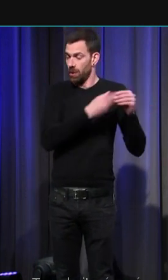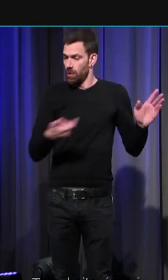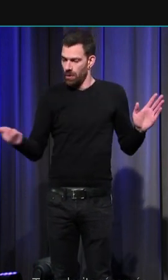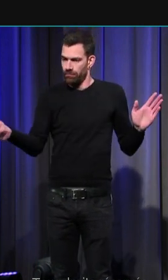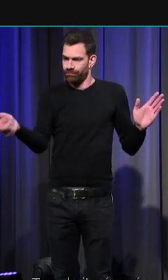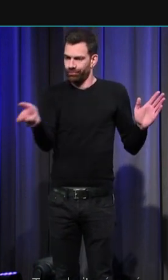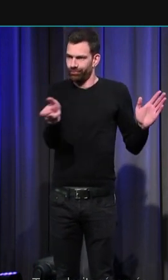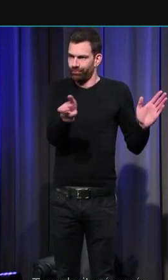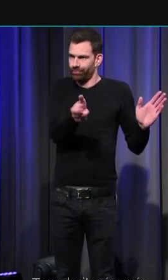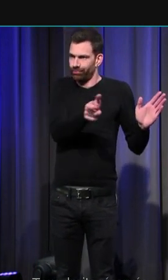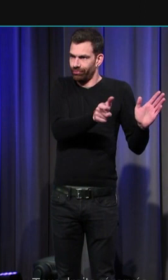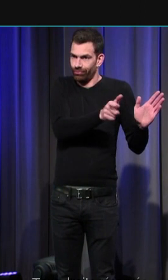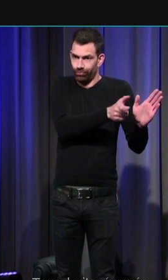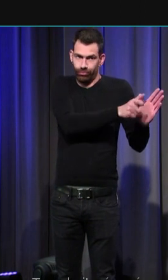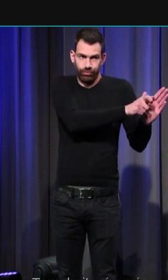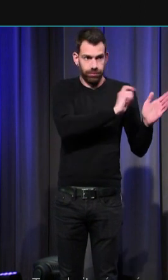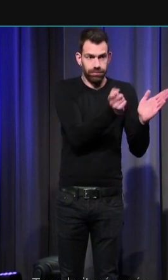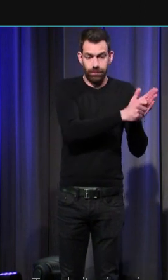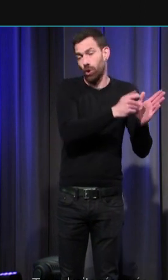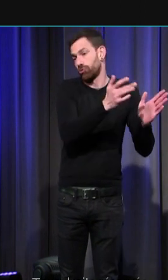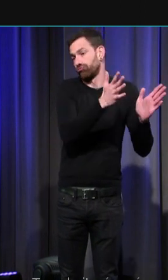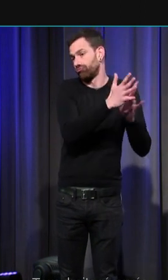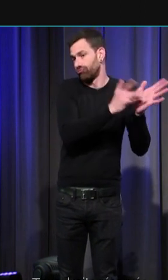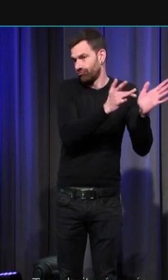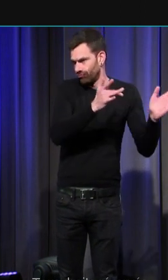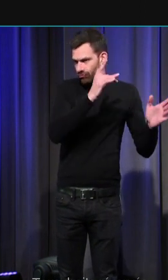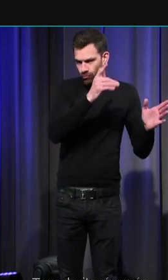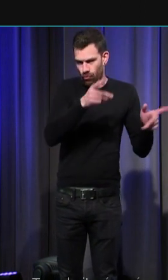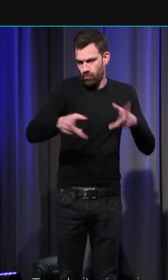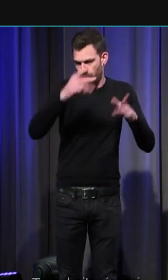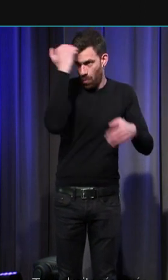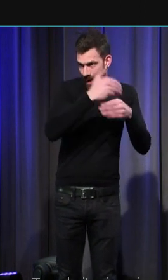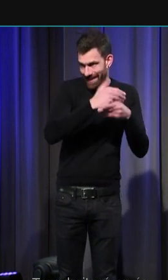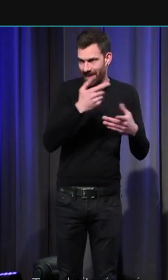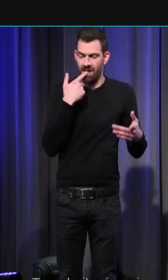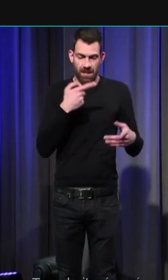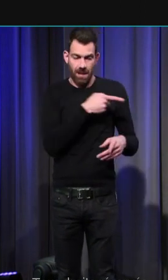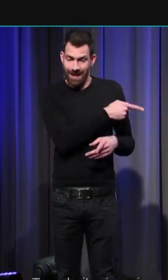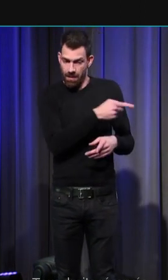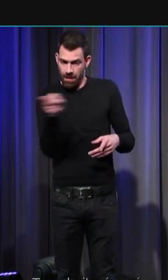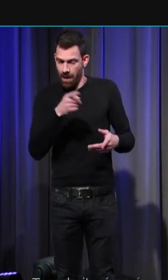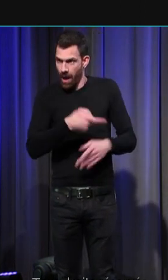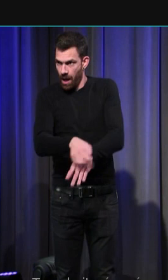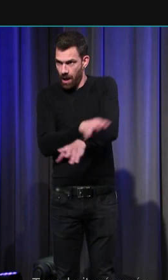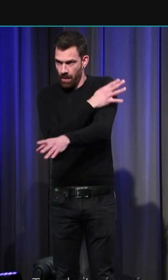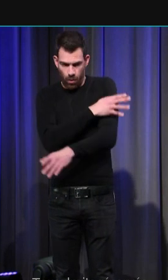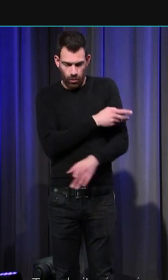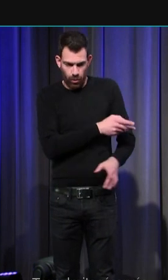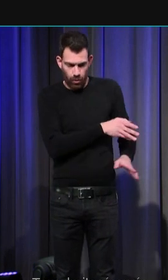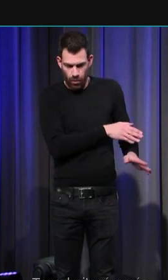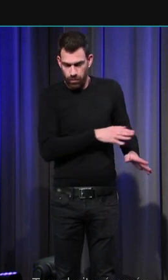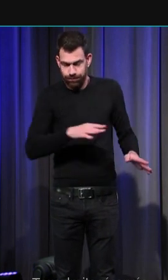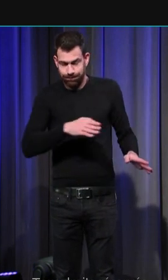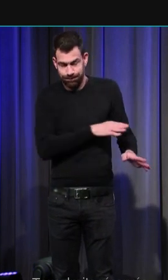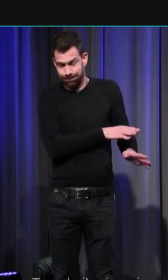la civilisation du christianisme médiéval, plus le chemin de l'histoire sera parsemé d'émotions. Et tout au